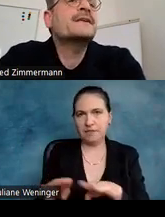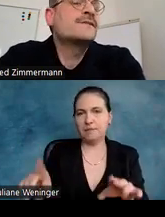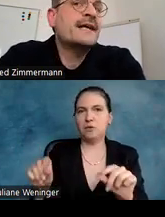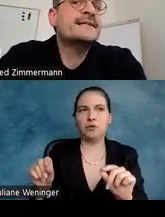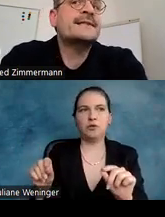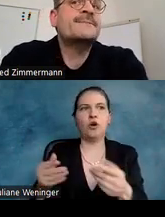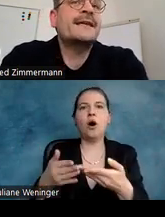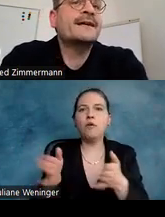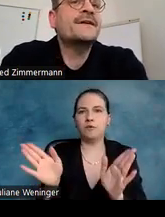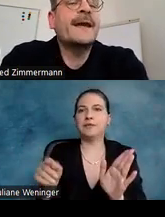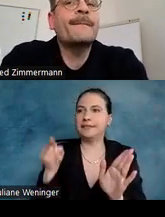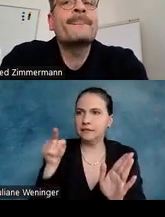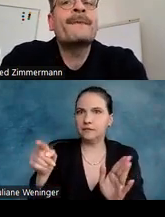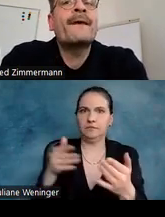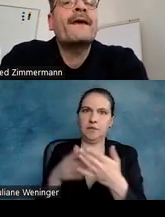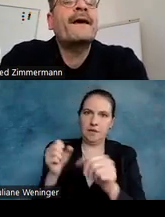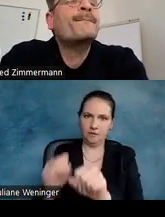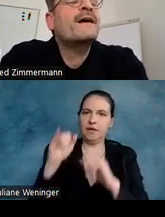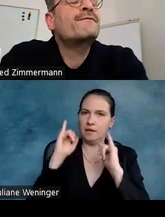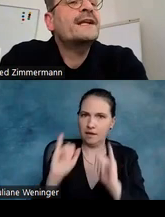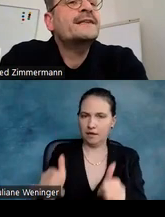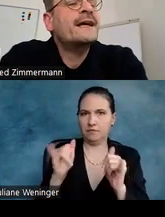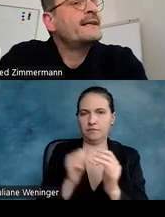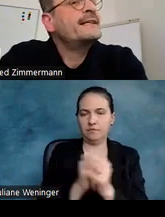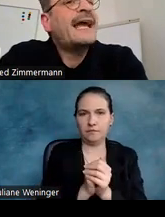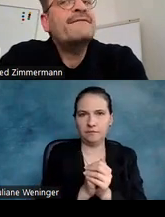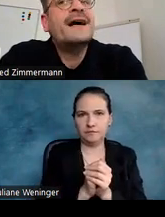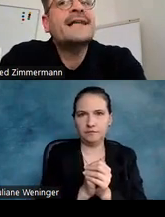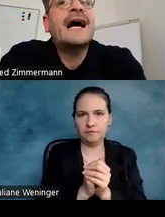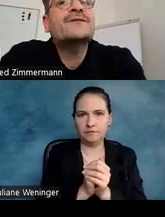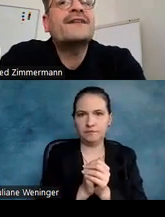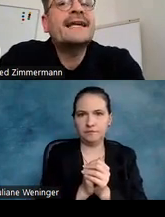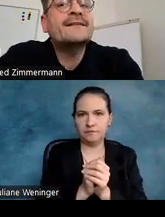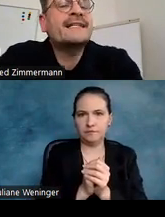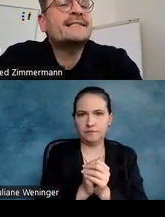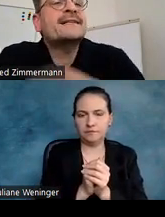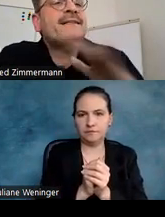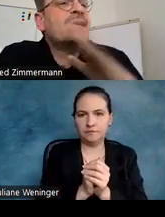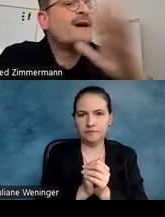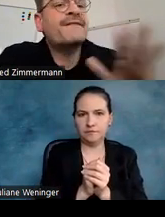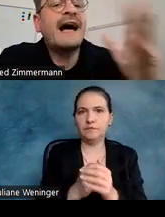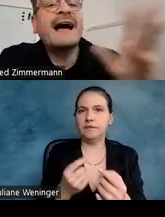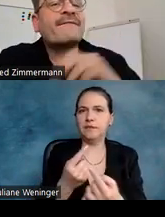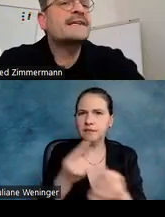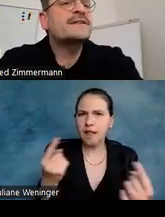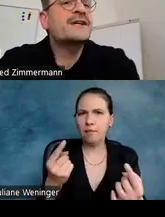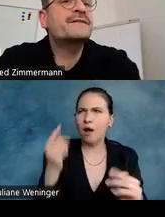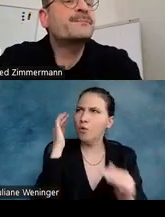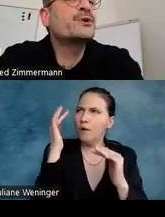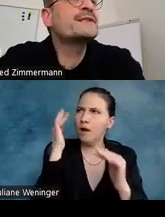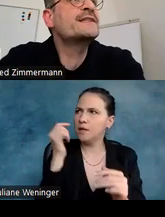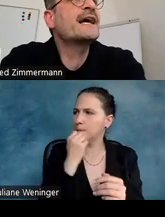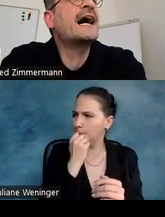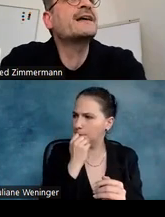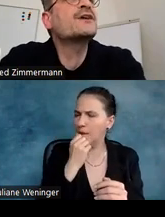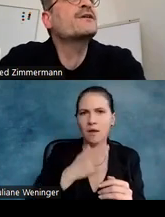sind tatsächlich barrierefrei. Wirklich die einfachste Art und Weise, wenn Sie sich selber fragen, welche Schrift